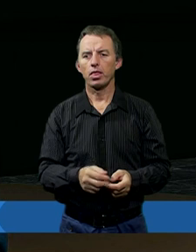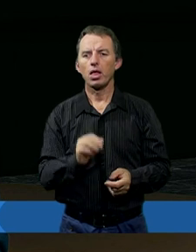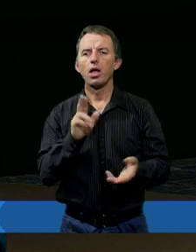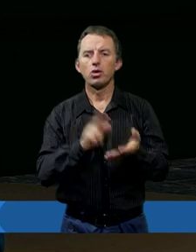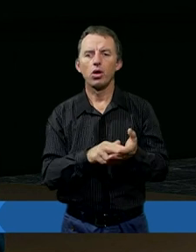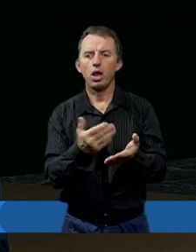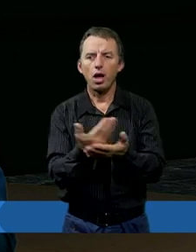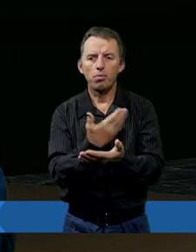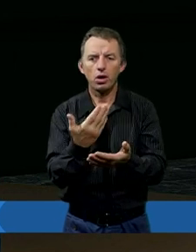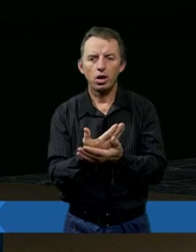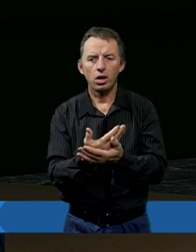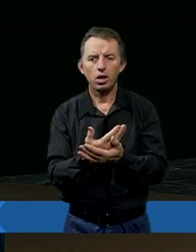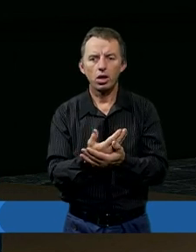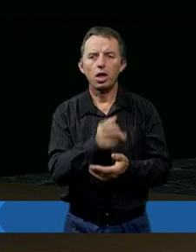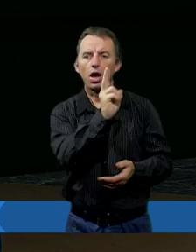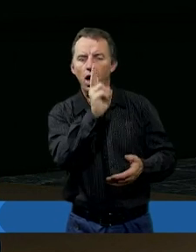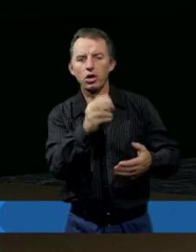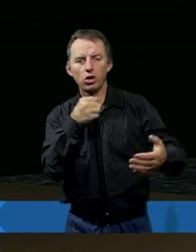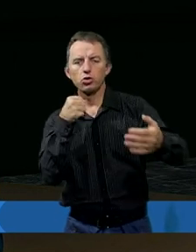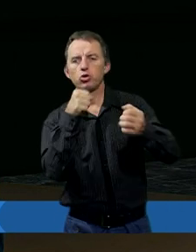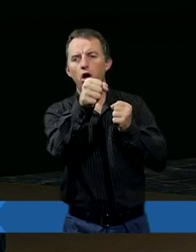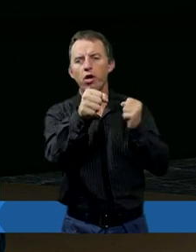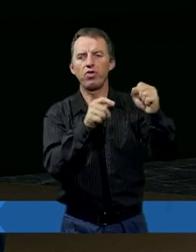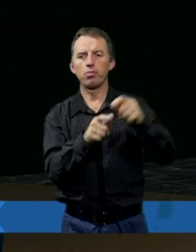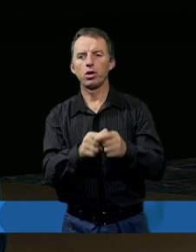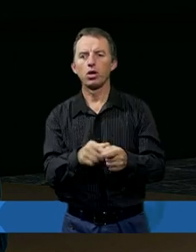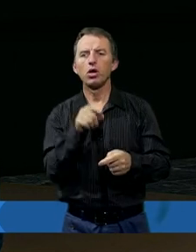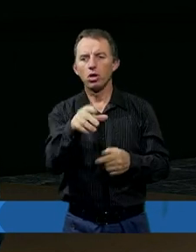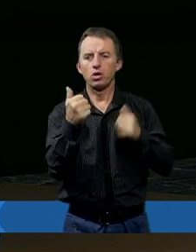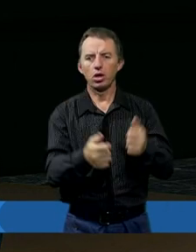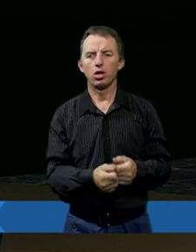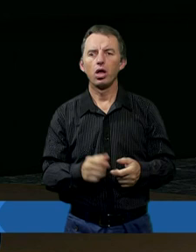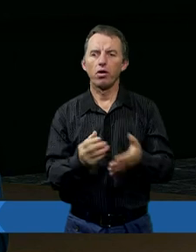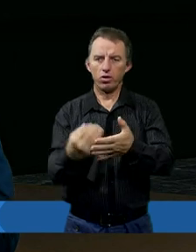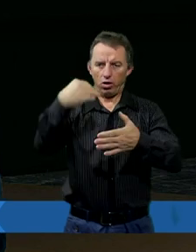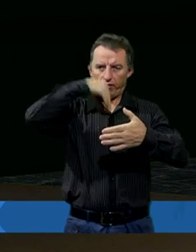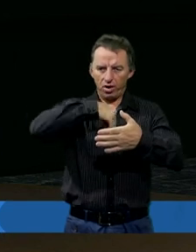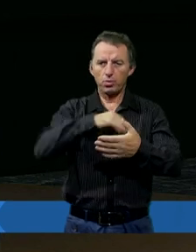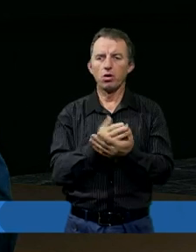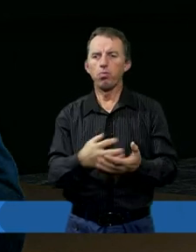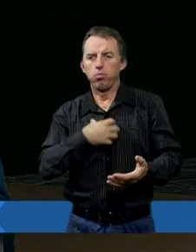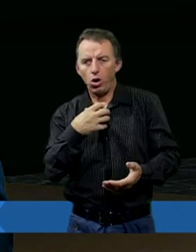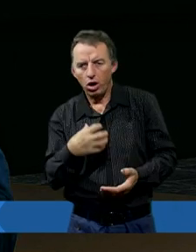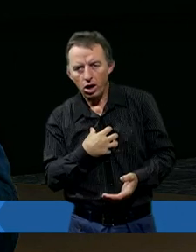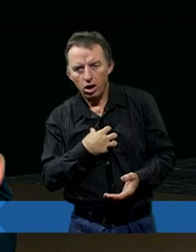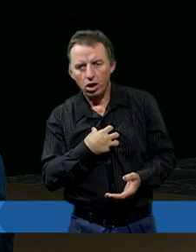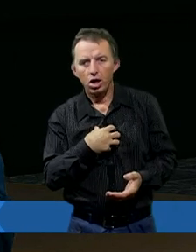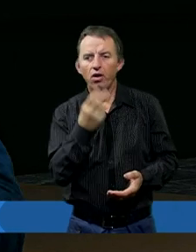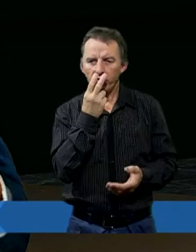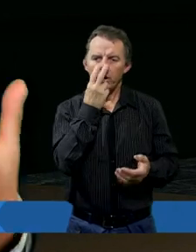no i na początku, każdy cios, który on wyprowadził, po prostu doszedł do celu, doszedł we mnie i to bolało. I tak